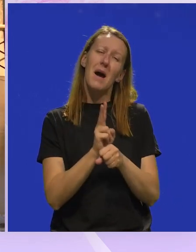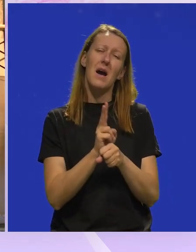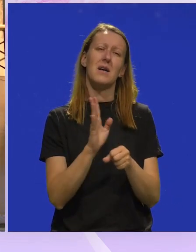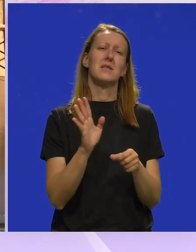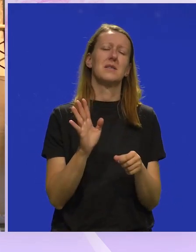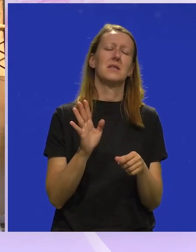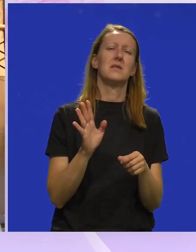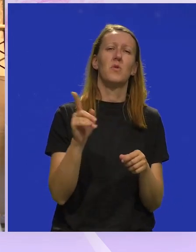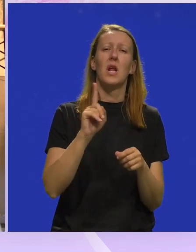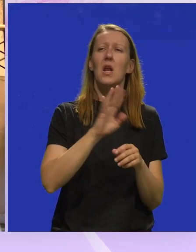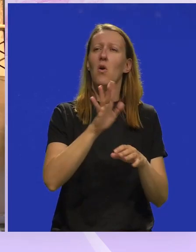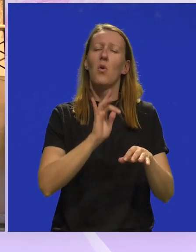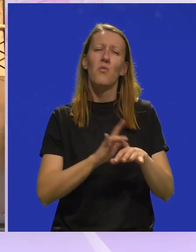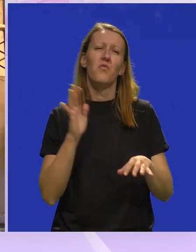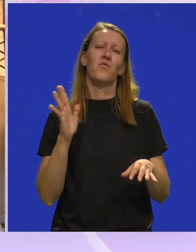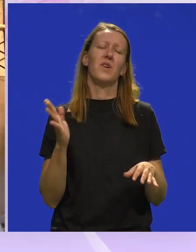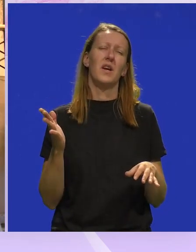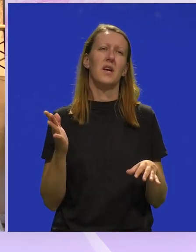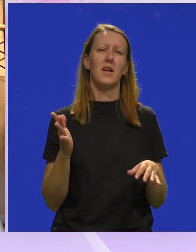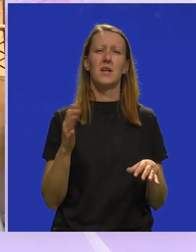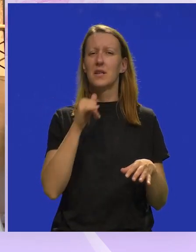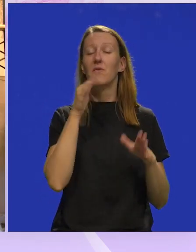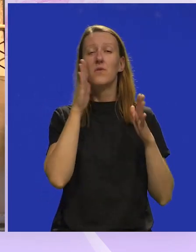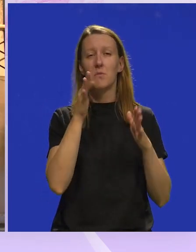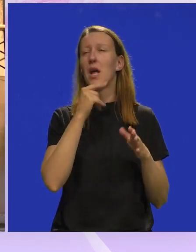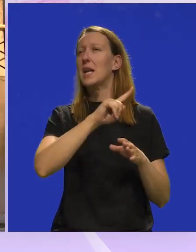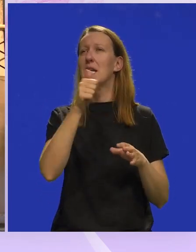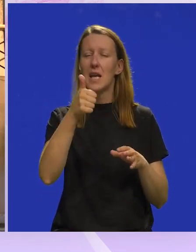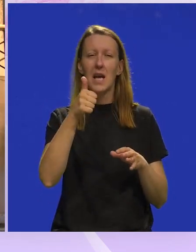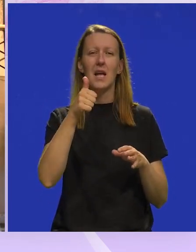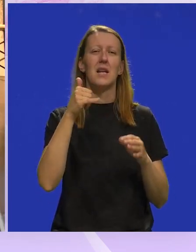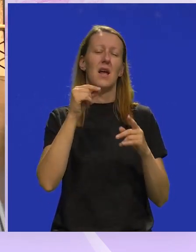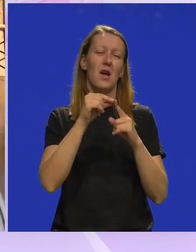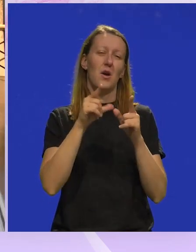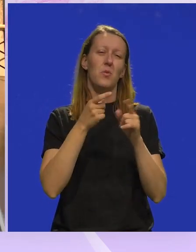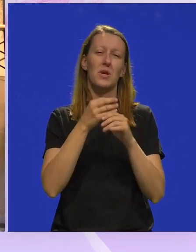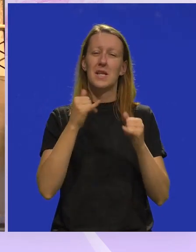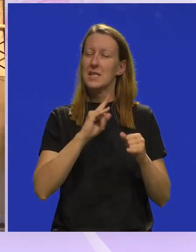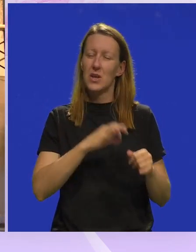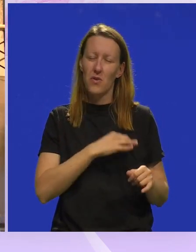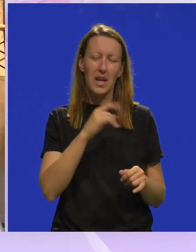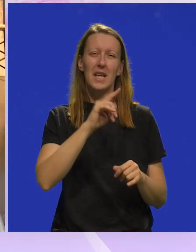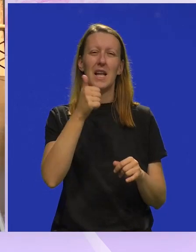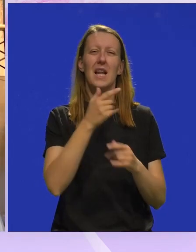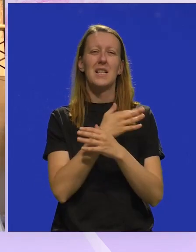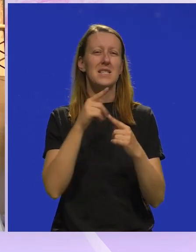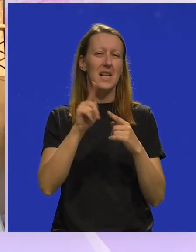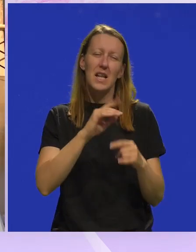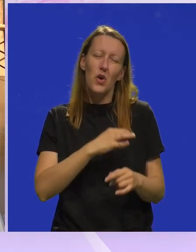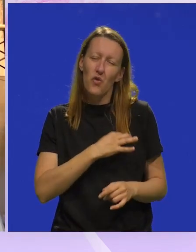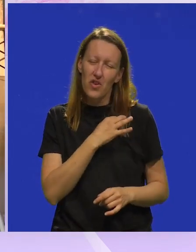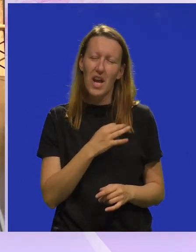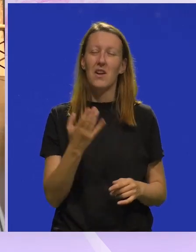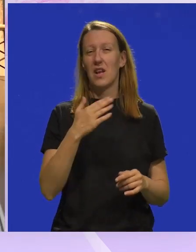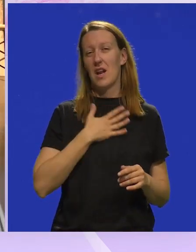jako da nikog ne uvrijedimo i vjerujem da se ni jedna punica danas nije uvrijedila, da se ni jedan zet nije uvrijedio,